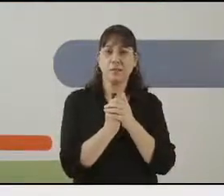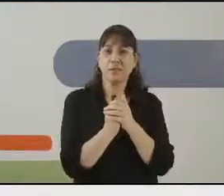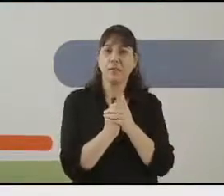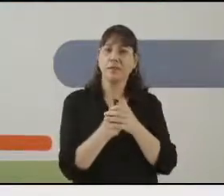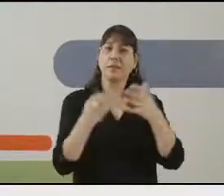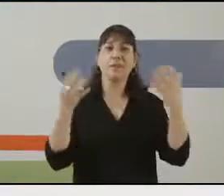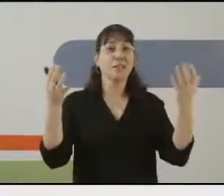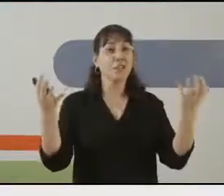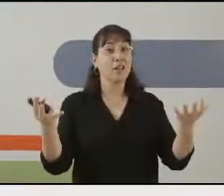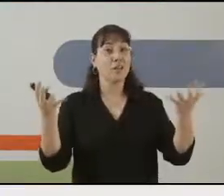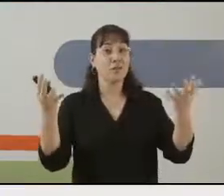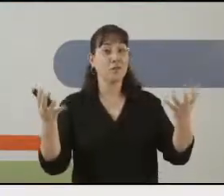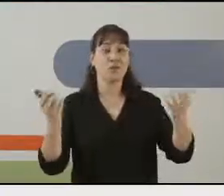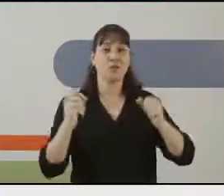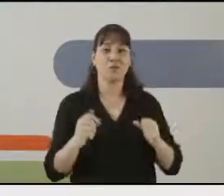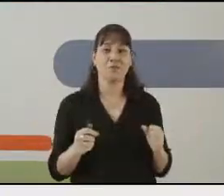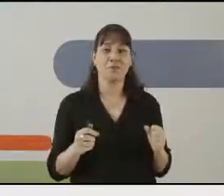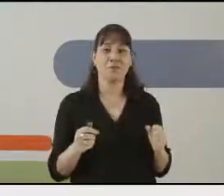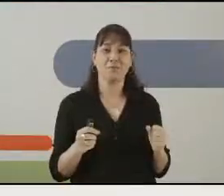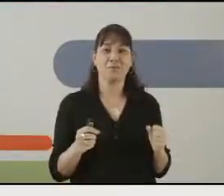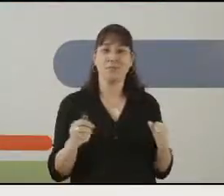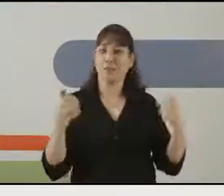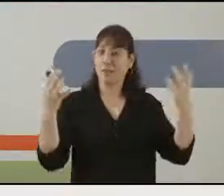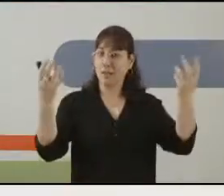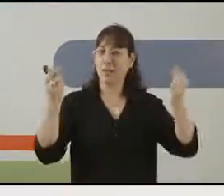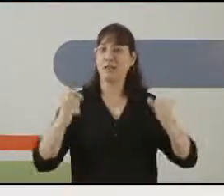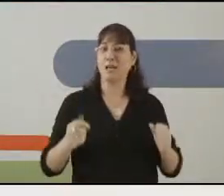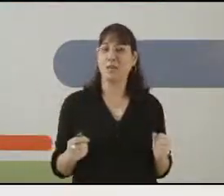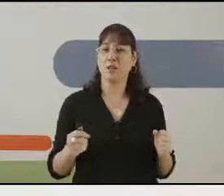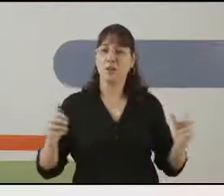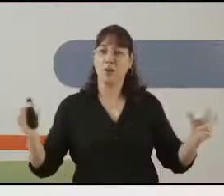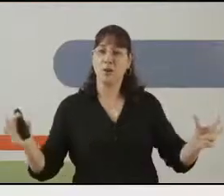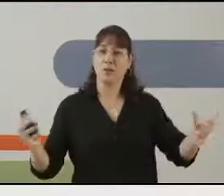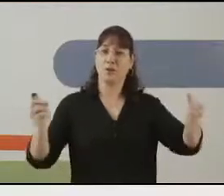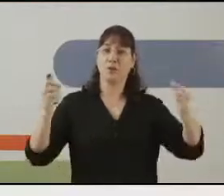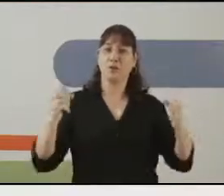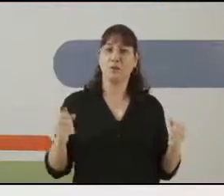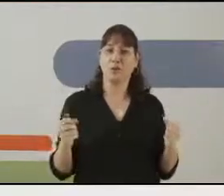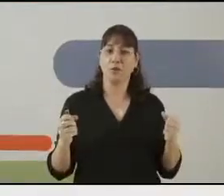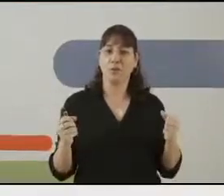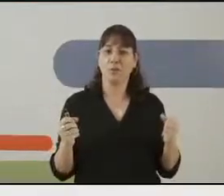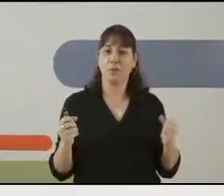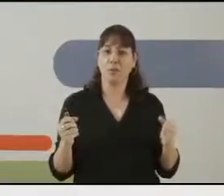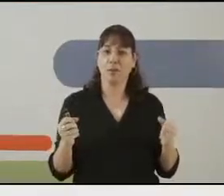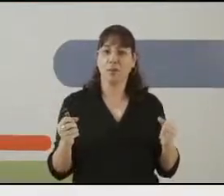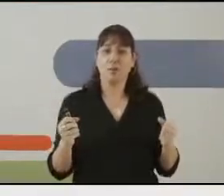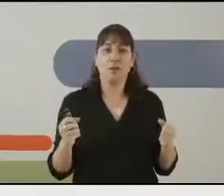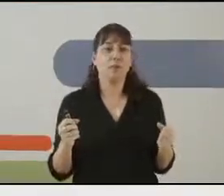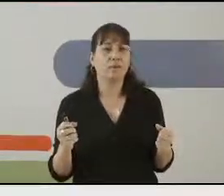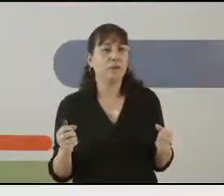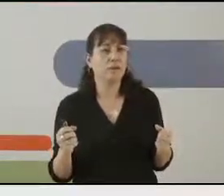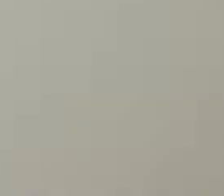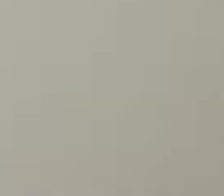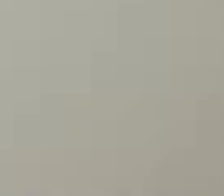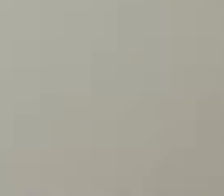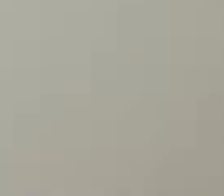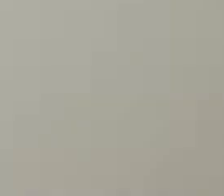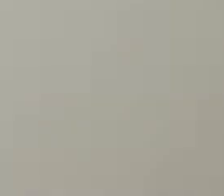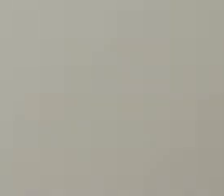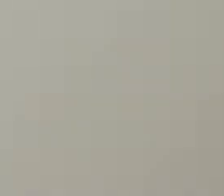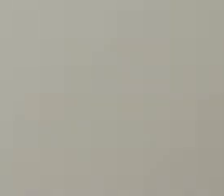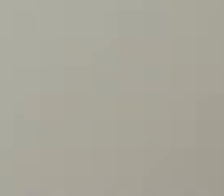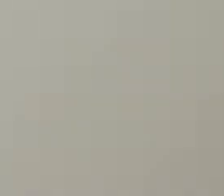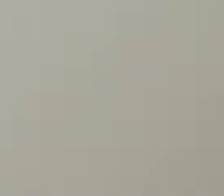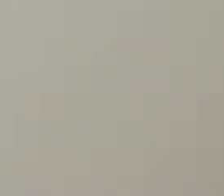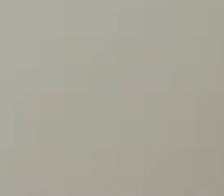אז חילקתי לשתי קבוצות. לשתי הידיים שלי, שאני אוכל להחזיק אותם טוב יותר. אבל אם גם זה קשה